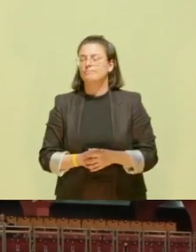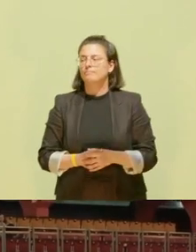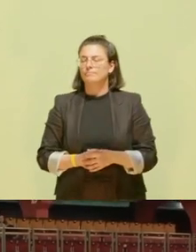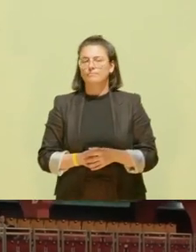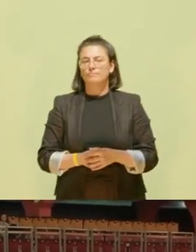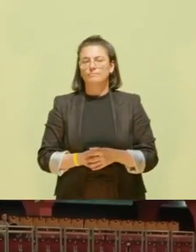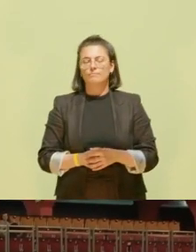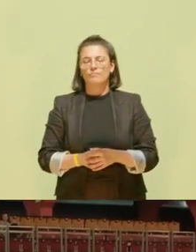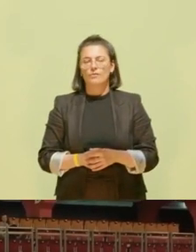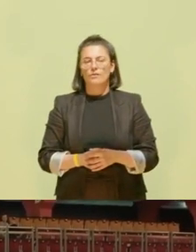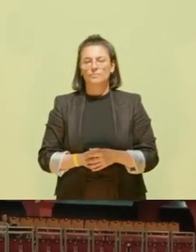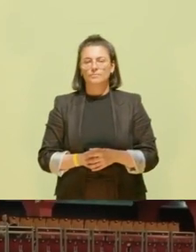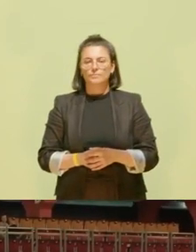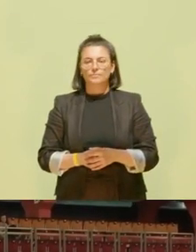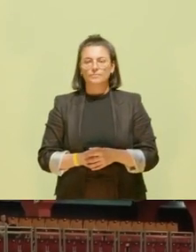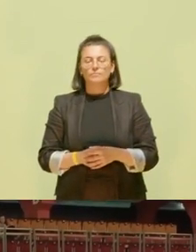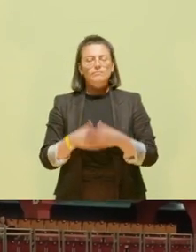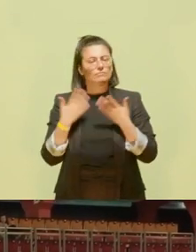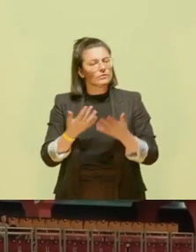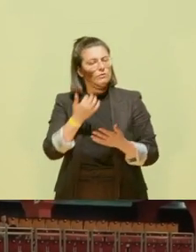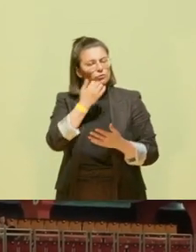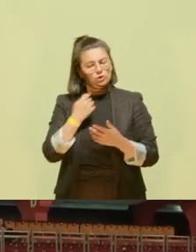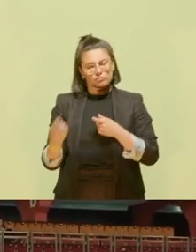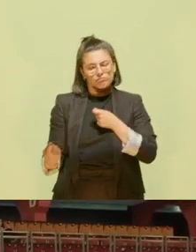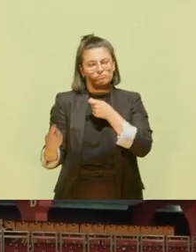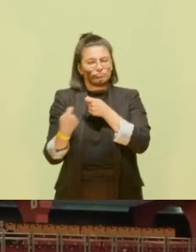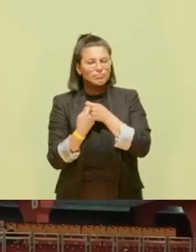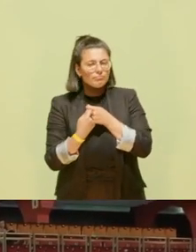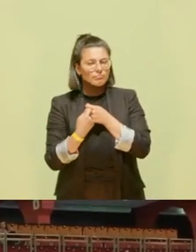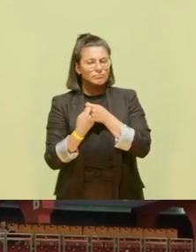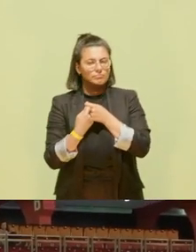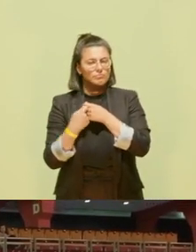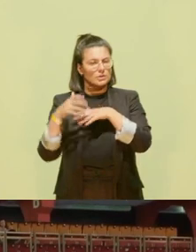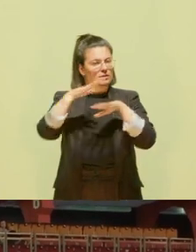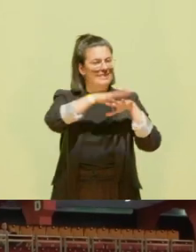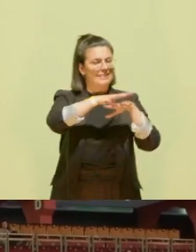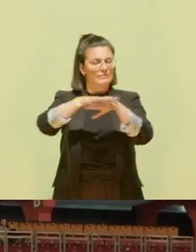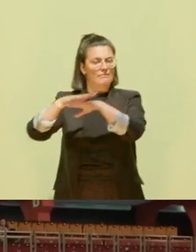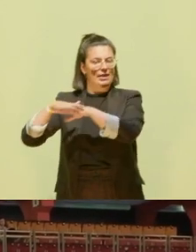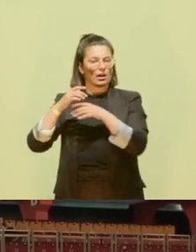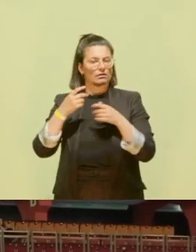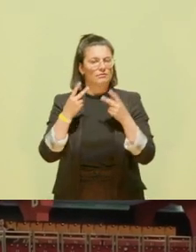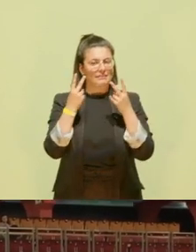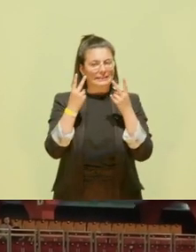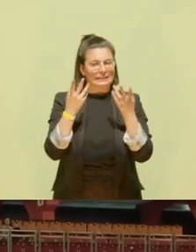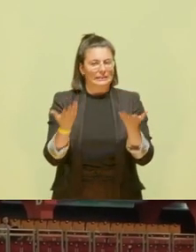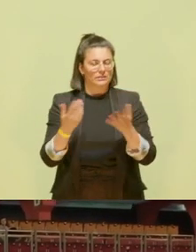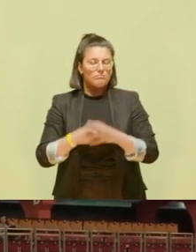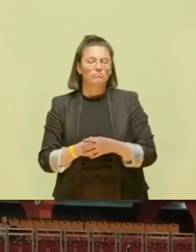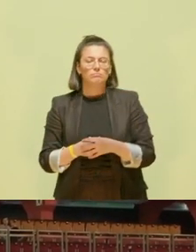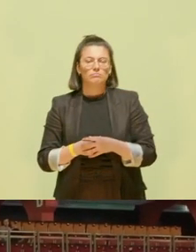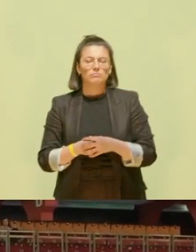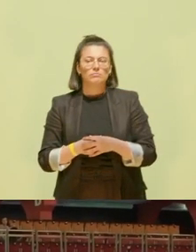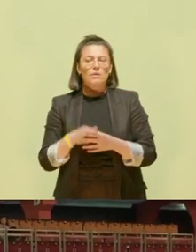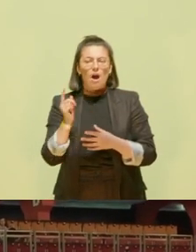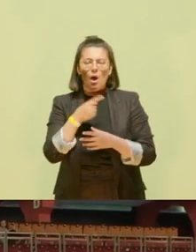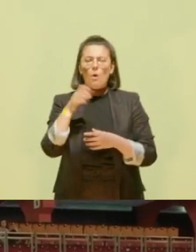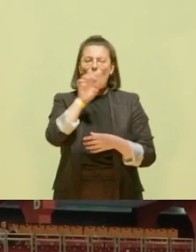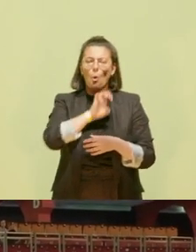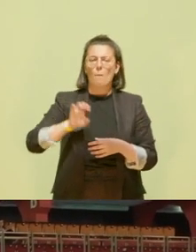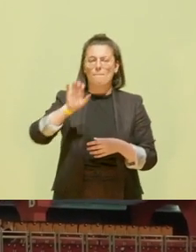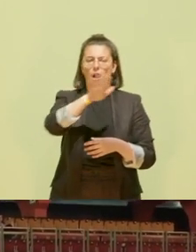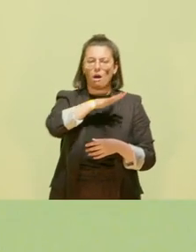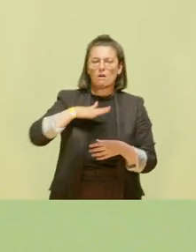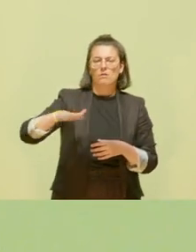Wir müssen uns verbünden, denn die Autokraten dieser Welt sind auch verbündet. Und auch hier, mitten in Europa,